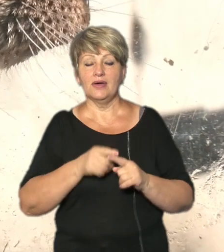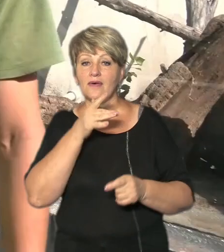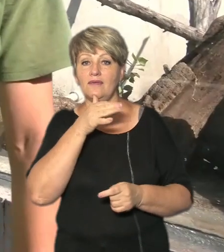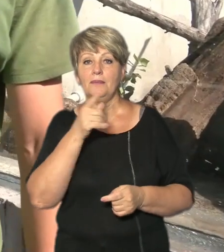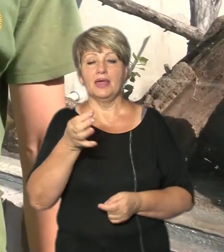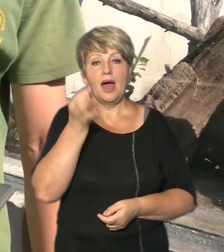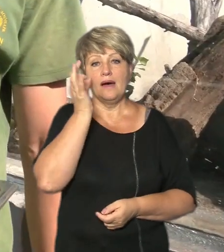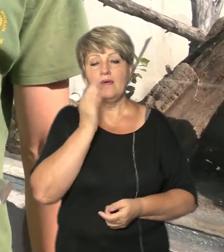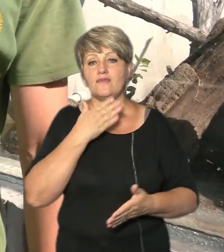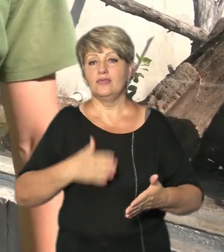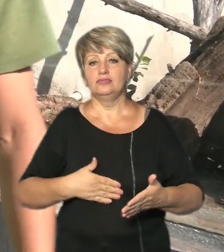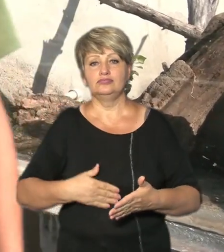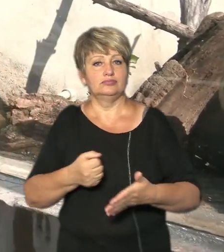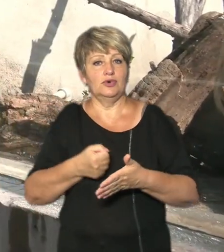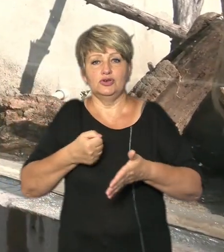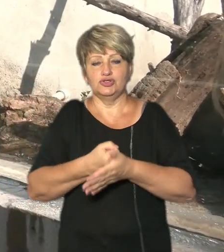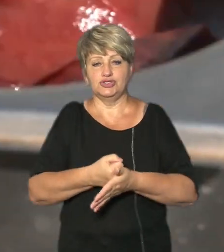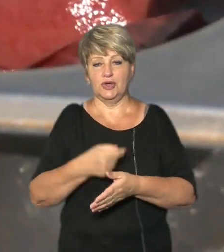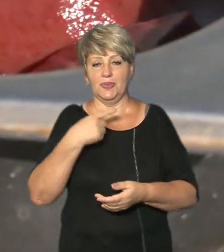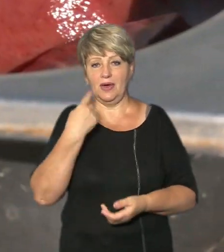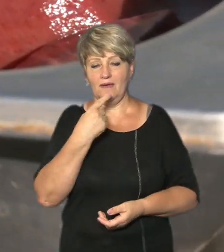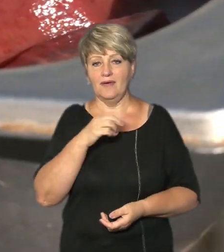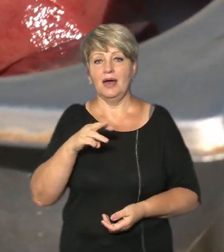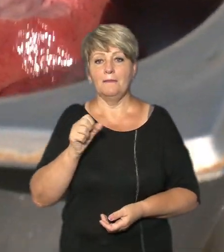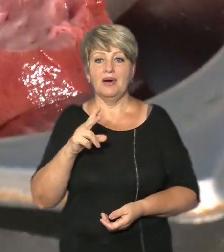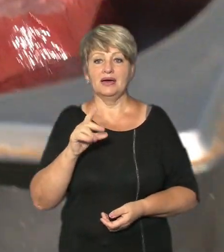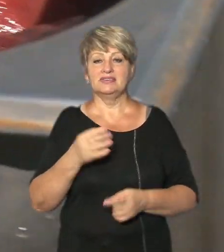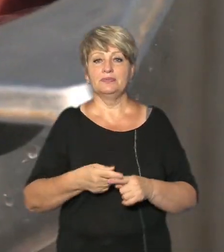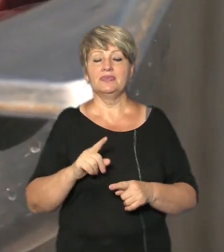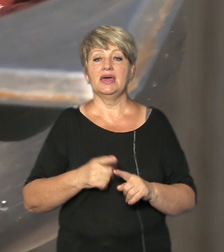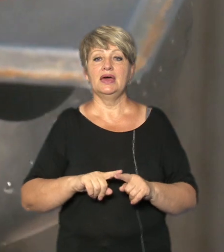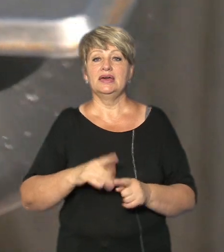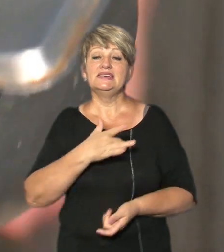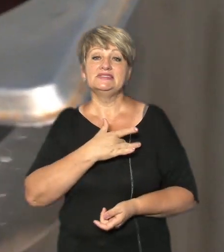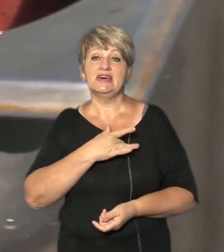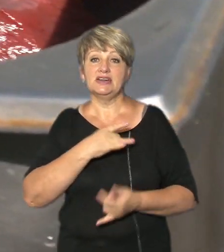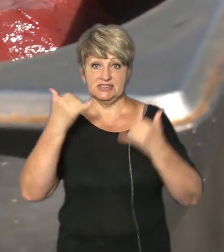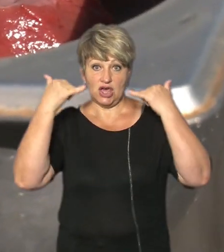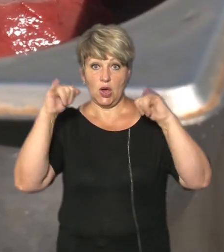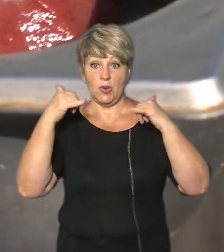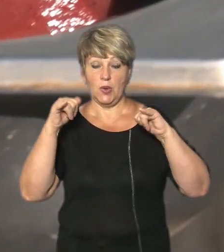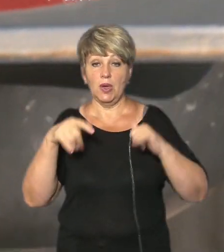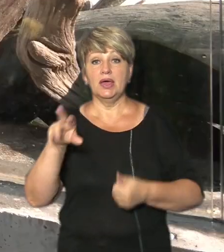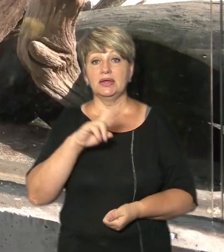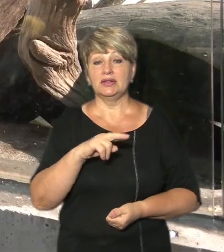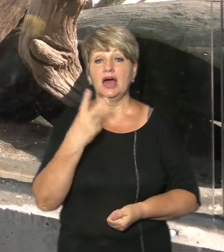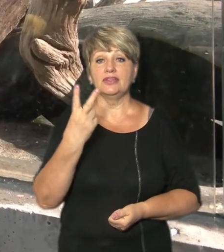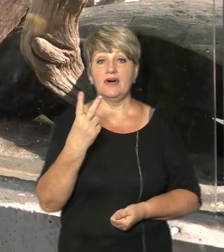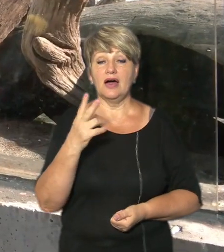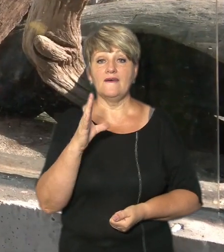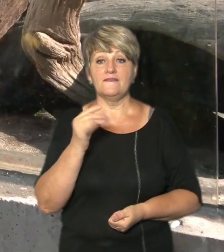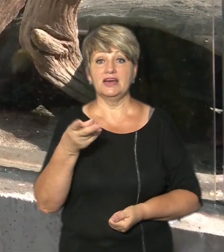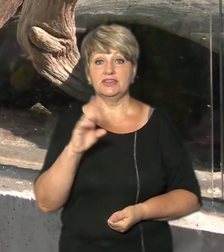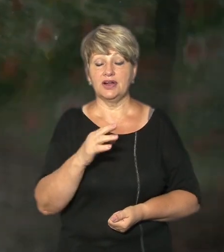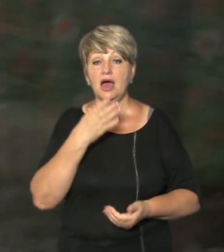ласують ситно, каже зоолог Максим Григор'єв Це серцеялове, годівля для двох витр Свою